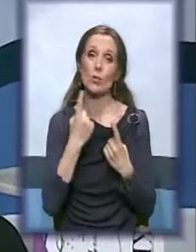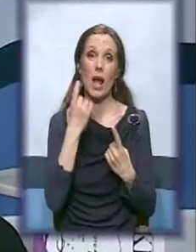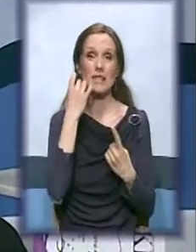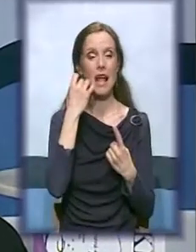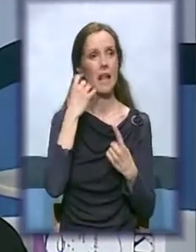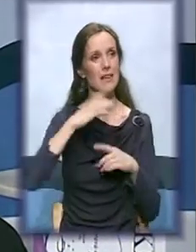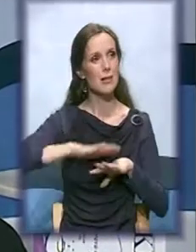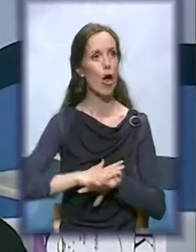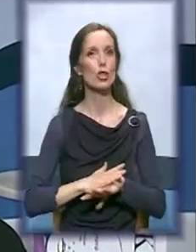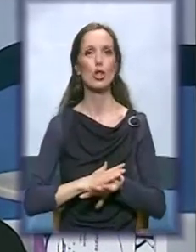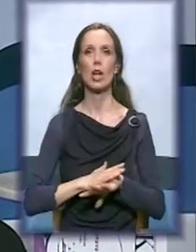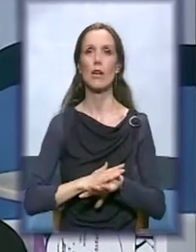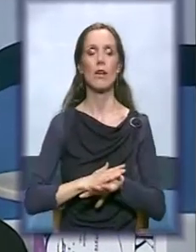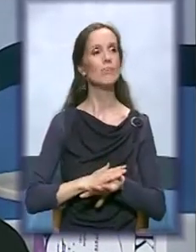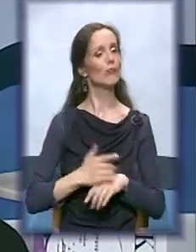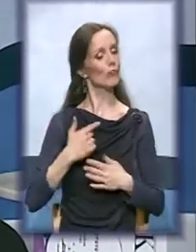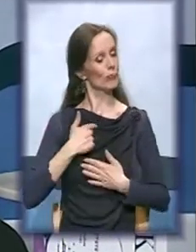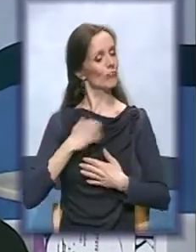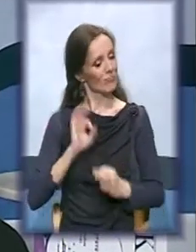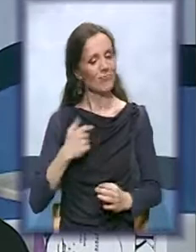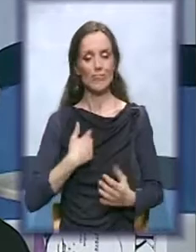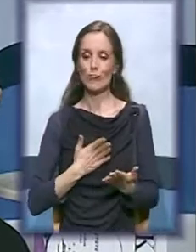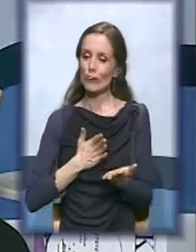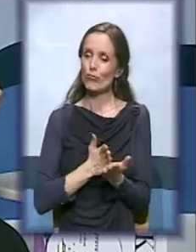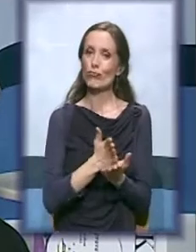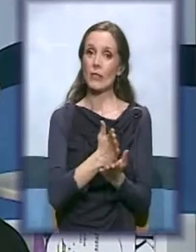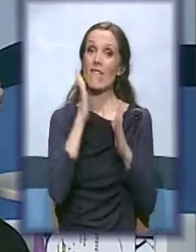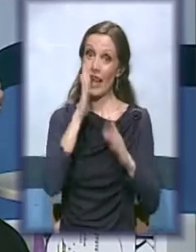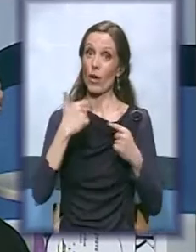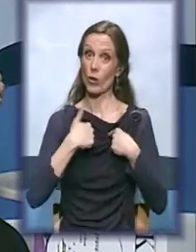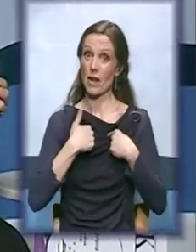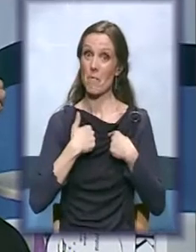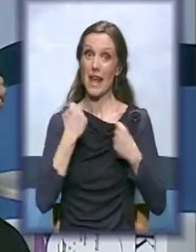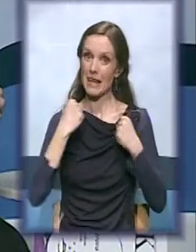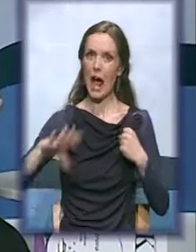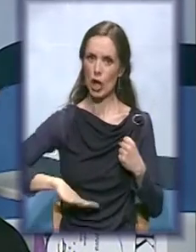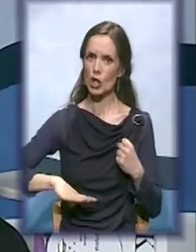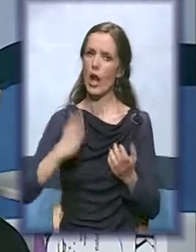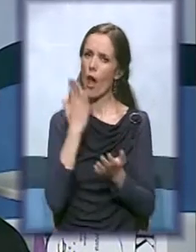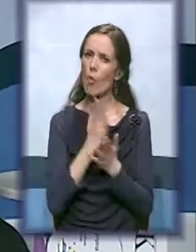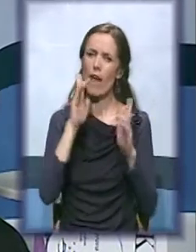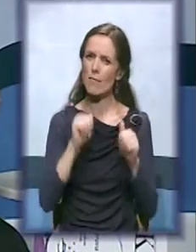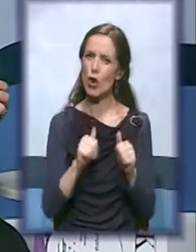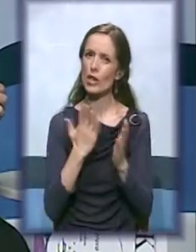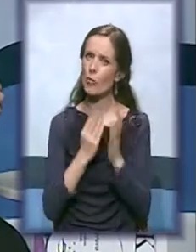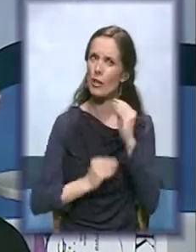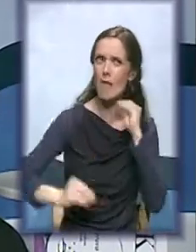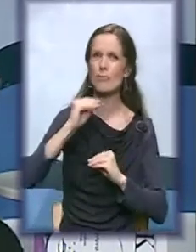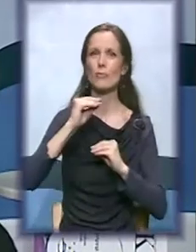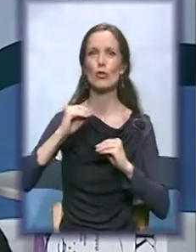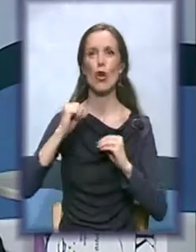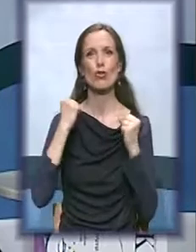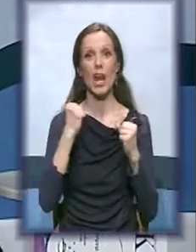osjećate beskreno ostvorenim. A verujte mi da jaka žena može uvijek da postane još jača ako ima